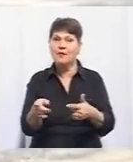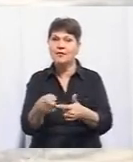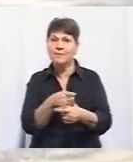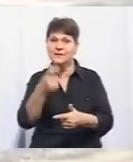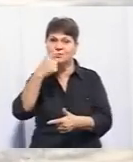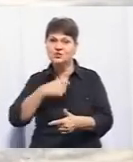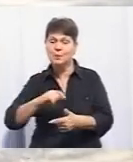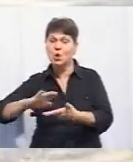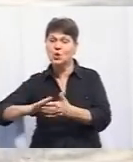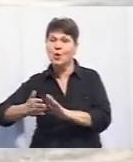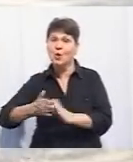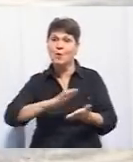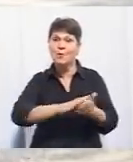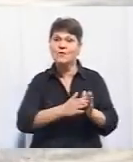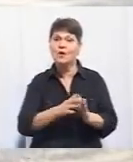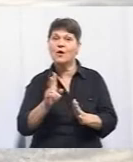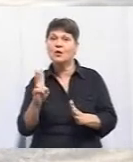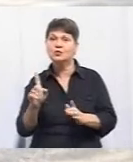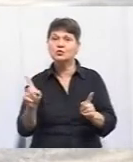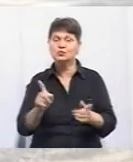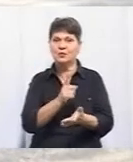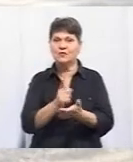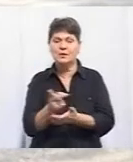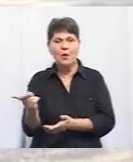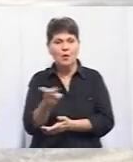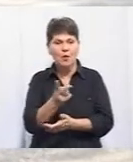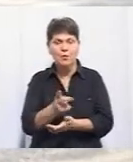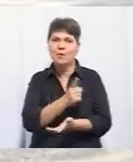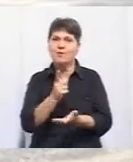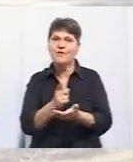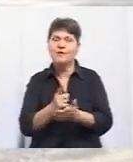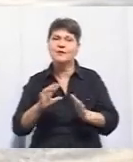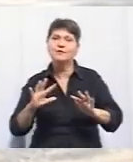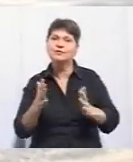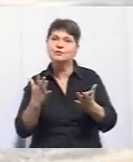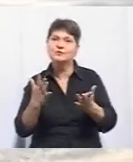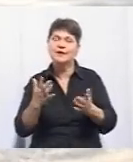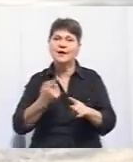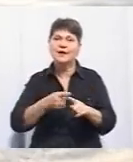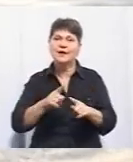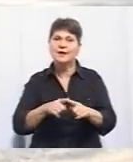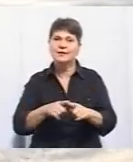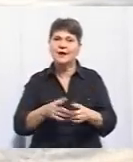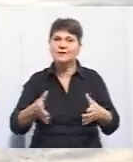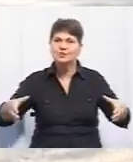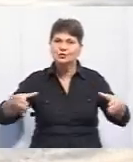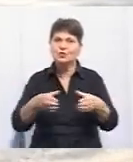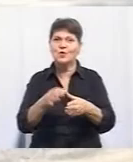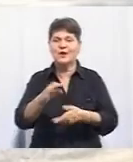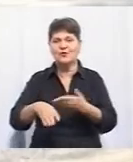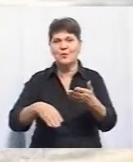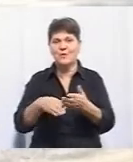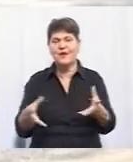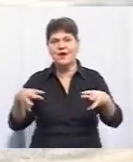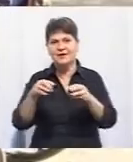має домовитись, хто що буде виконувати. Але мають обоє виконувати в будь-якому випадку. І це і згуртовує, і допомагає